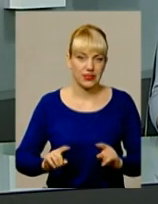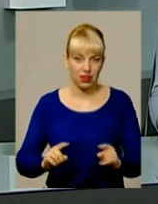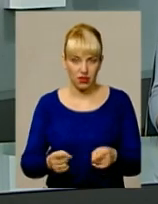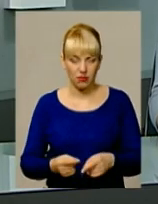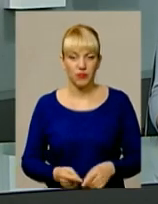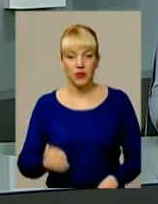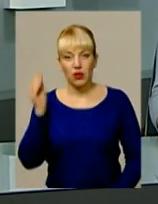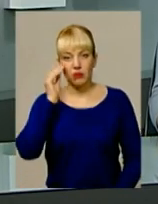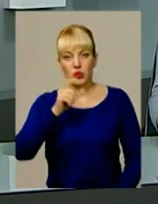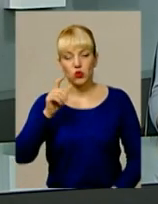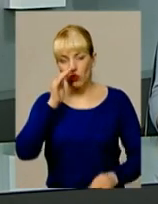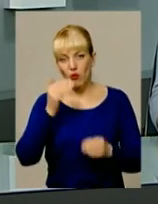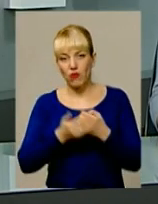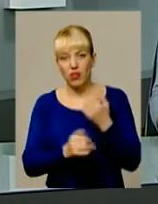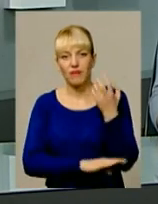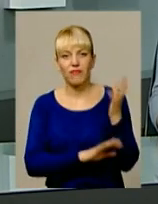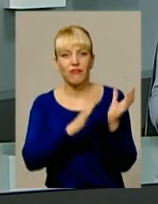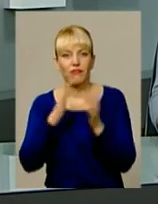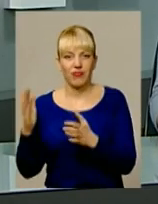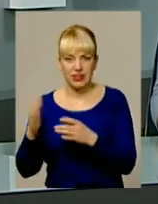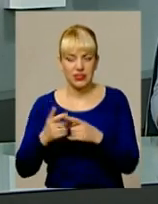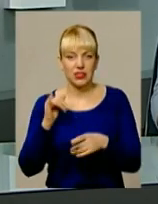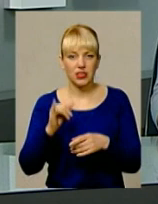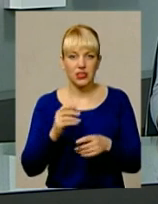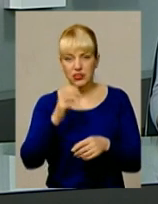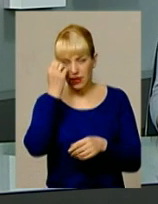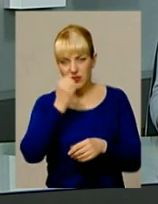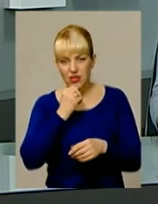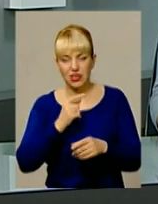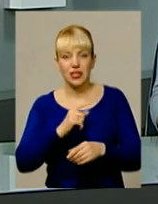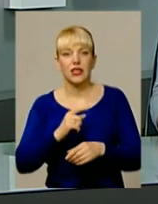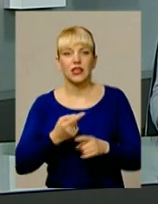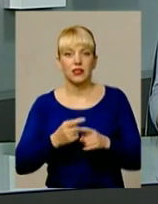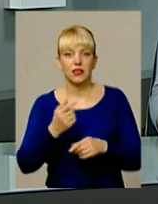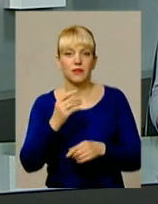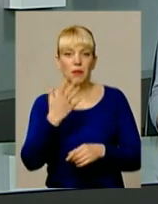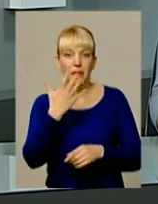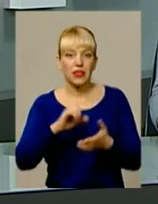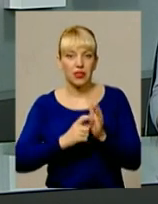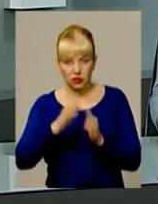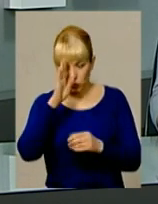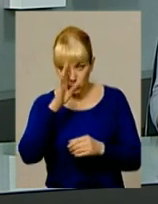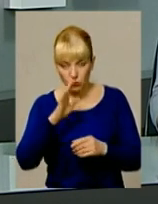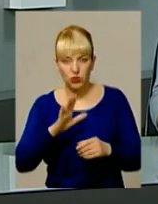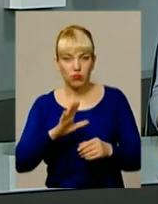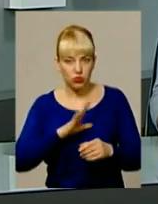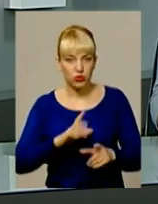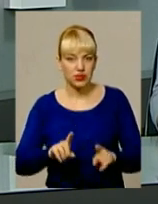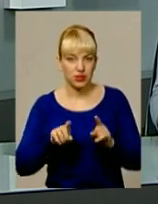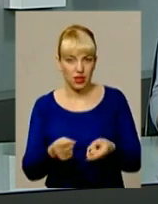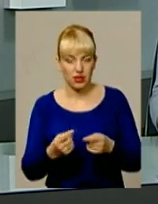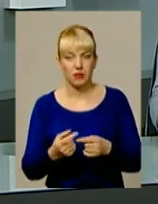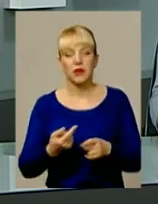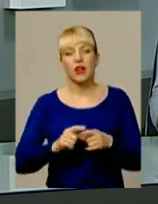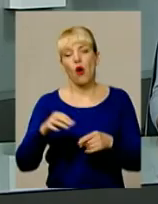Підозрюванню переховувалися у лісовій землянці, але завдяки зусиллям п'ятикласника були затримані. За його сміливий вчинок керівництво обласної